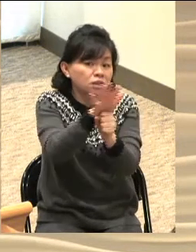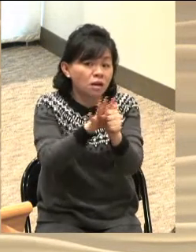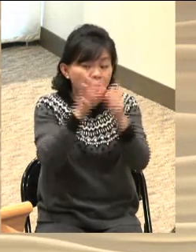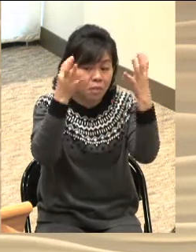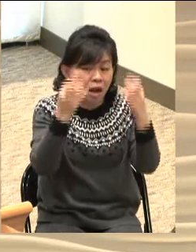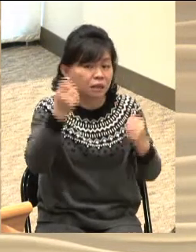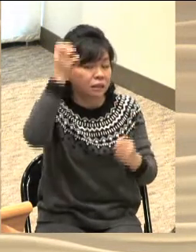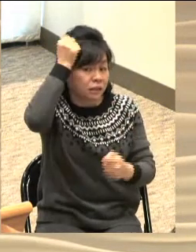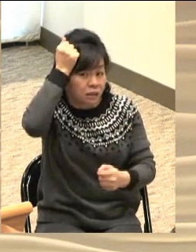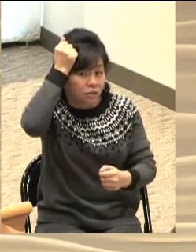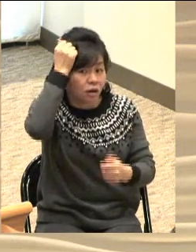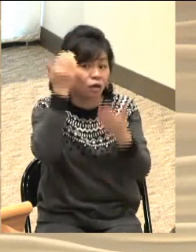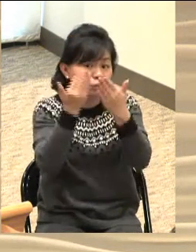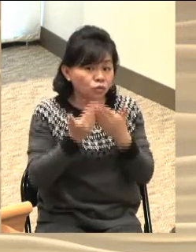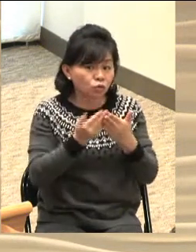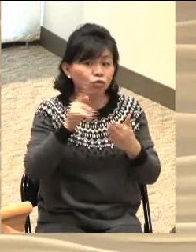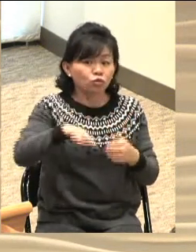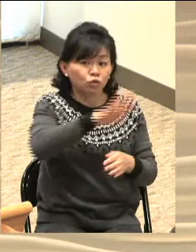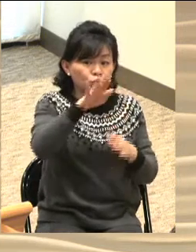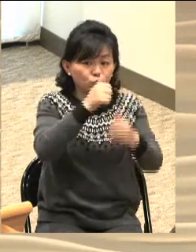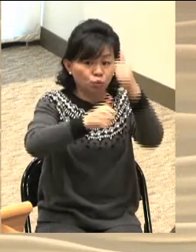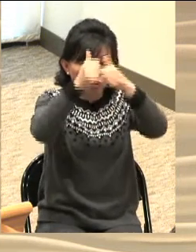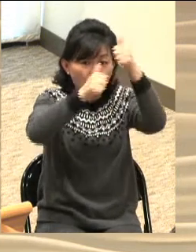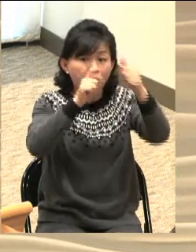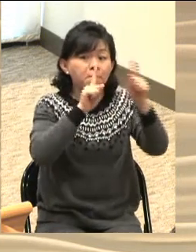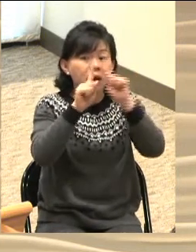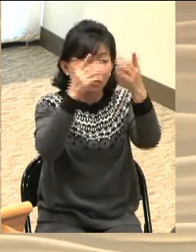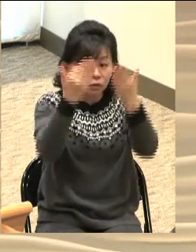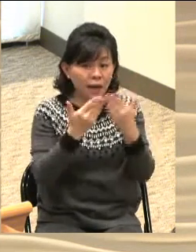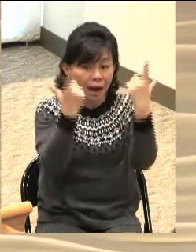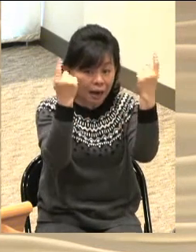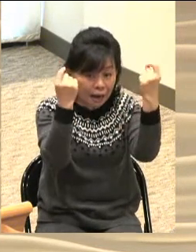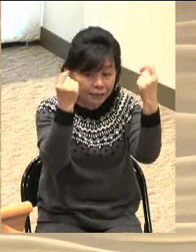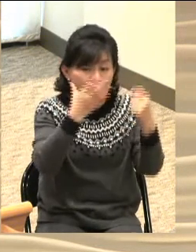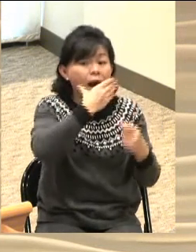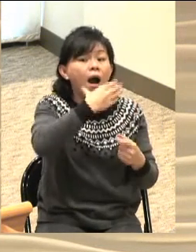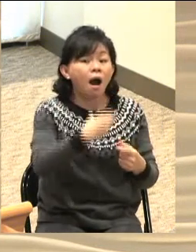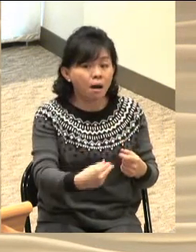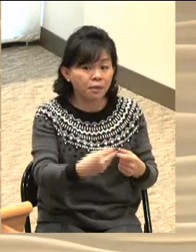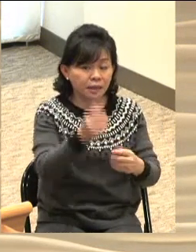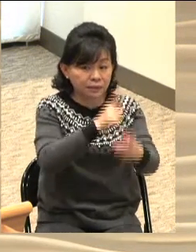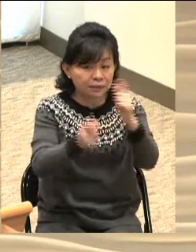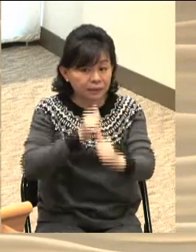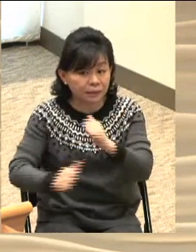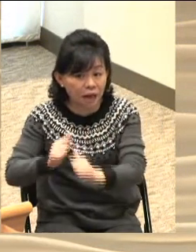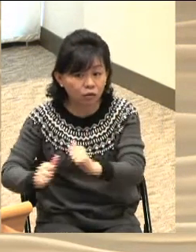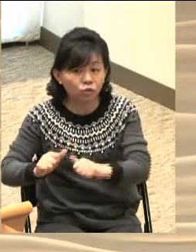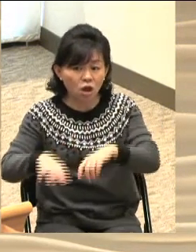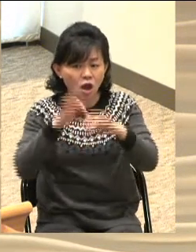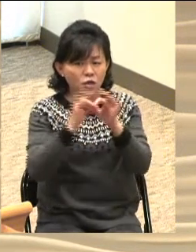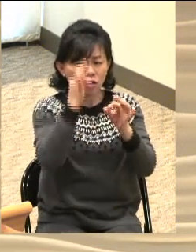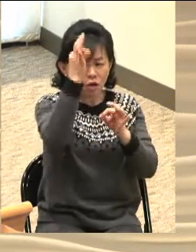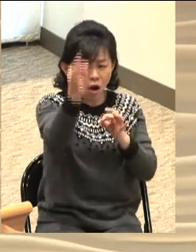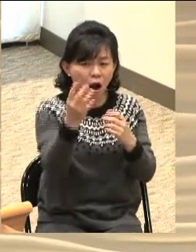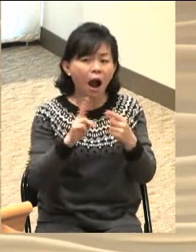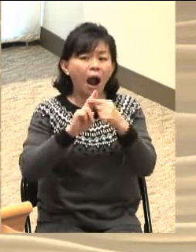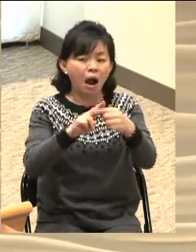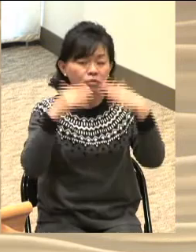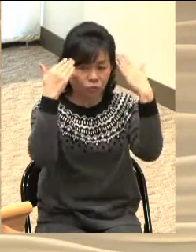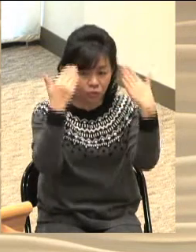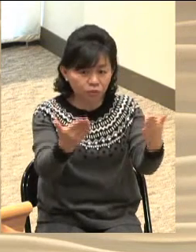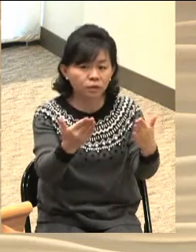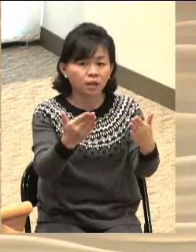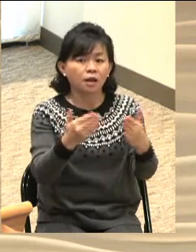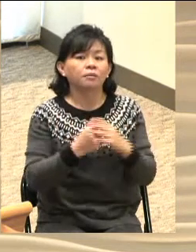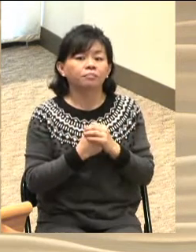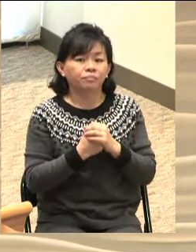여기시고 기억하시되 우리 조상에게 말씀하신 것과 같이 아브라함과 그 자손에게 영원히